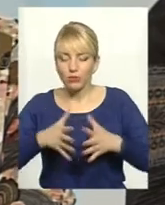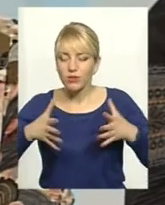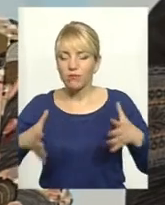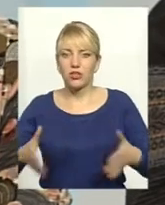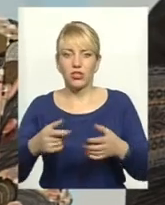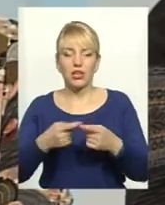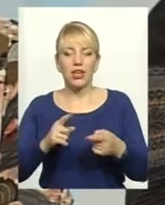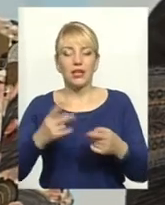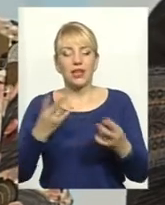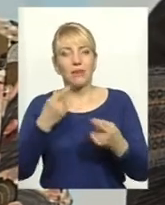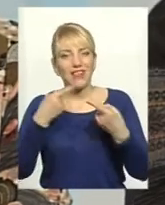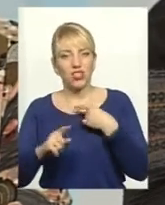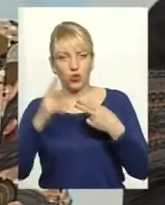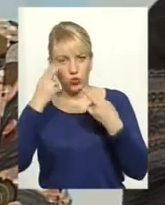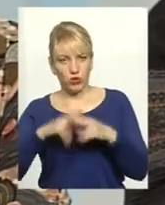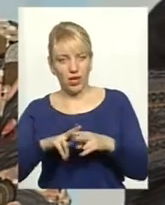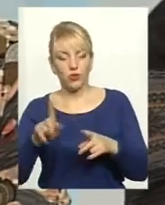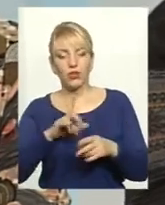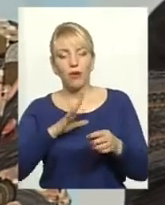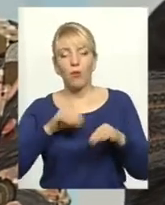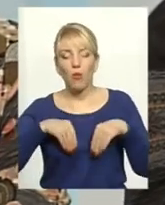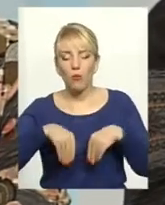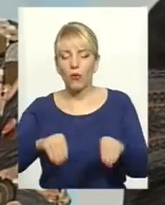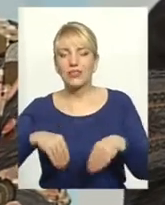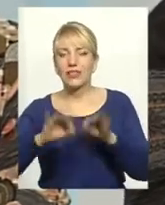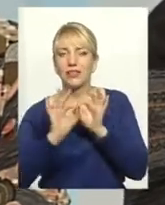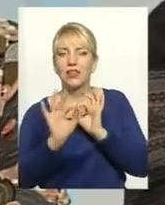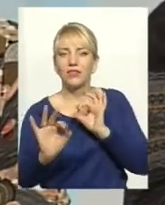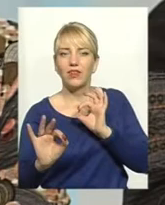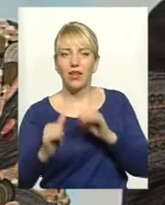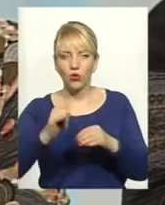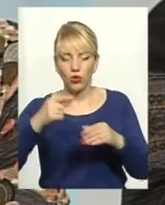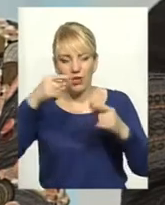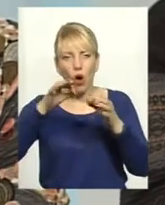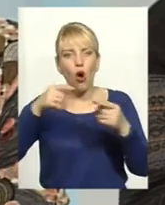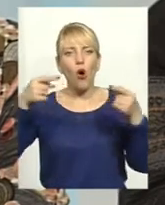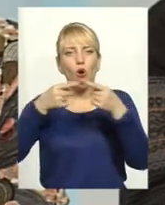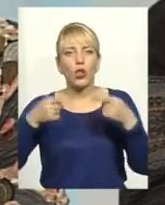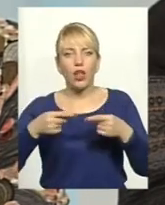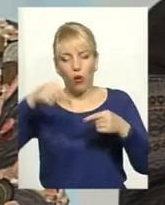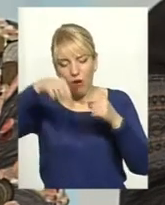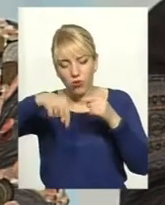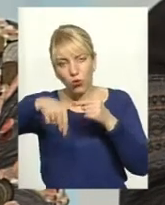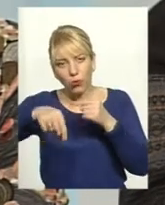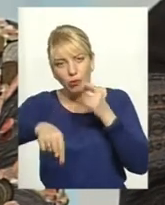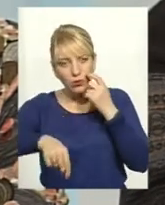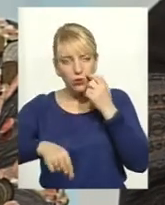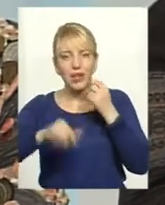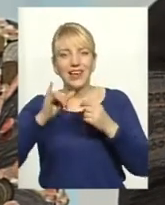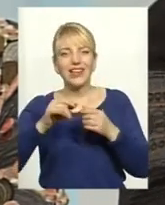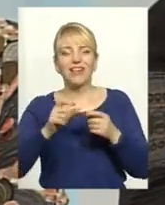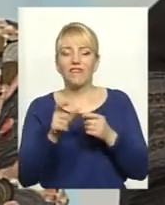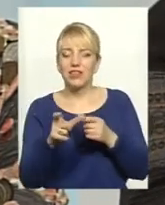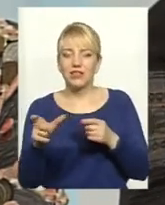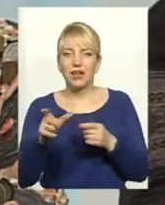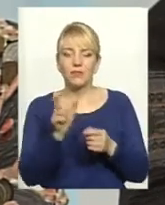зовсім іншу техніку, яка посіє рівненько, на однакову глибину, вістань між насіннинами витримає, і